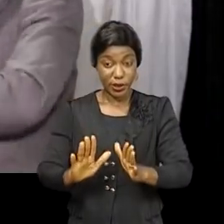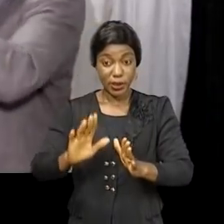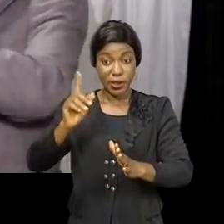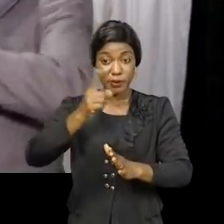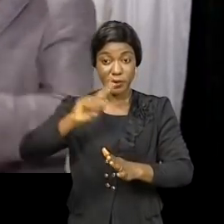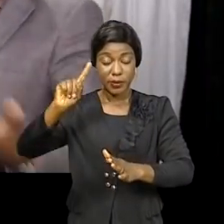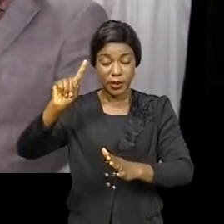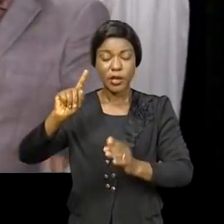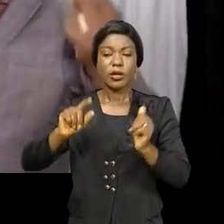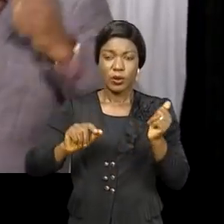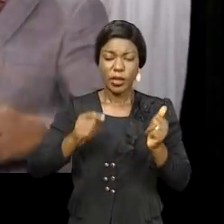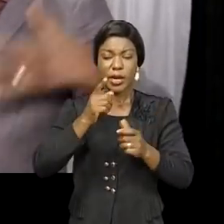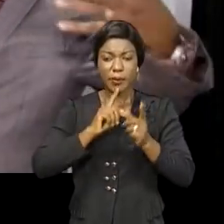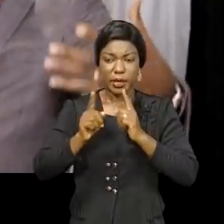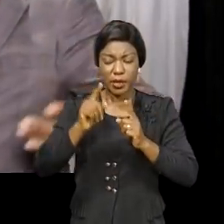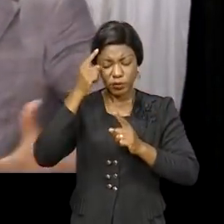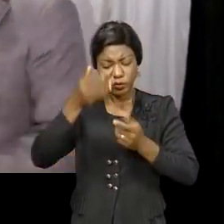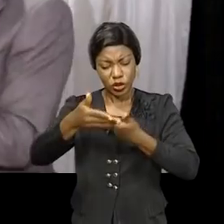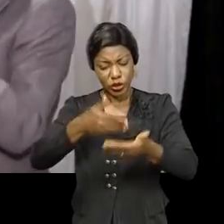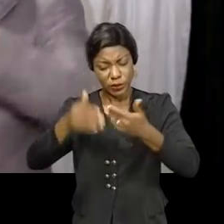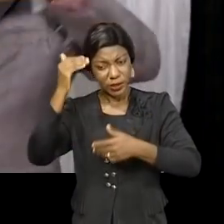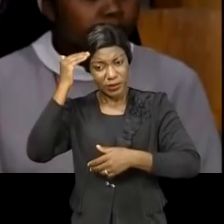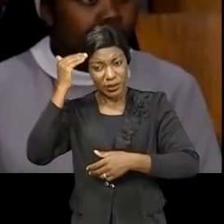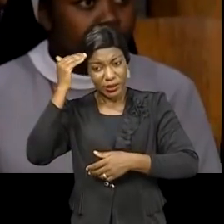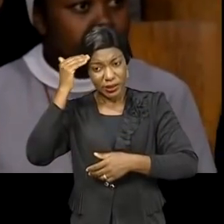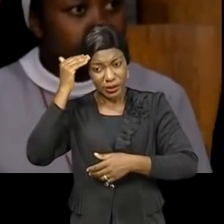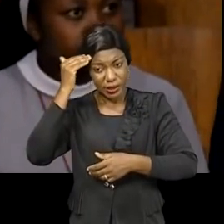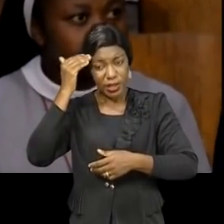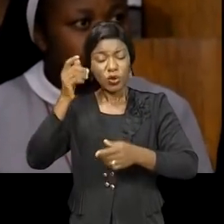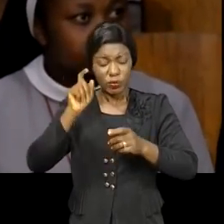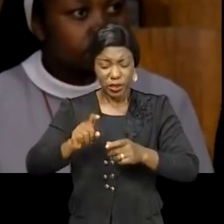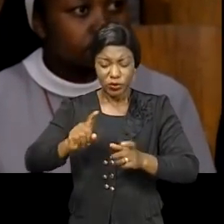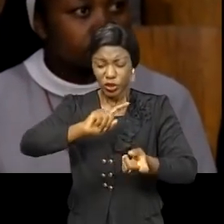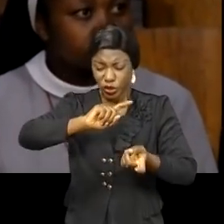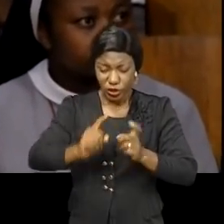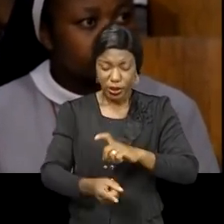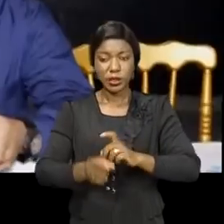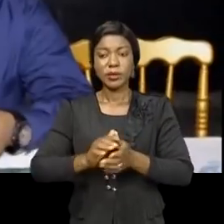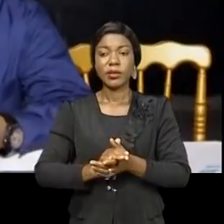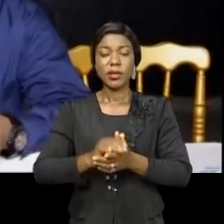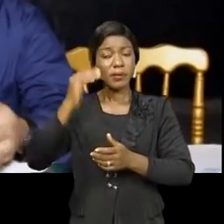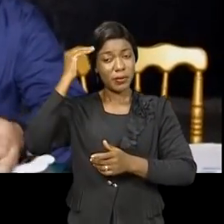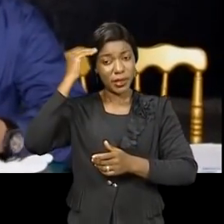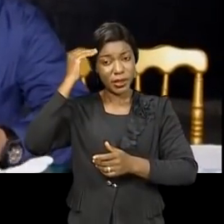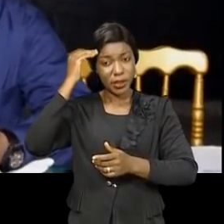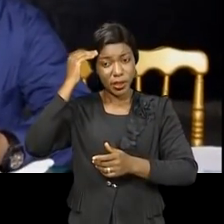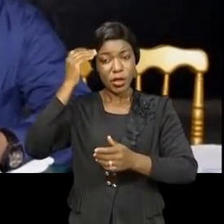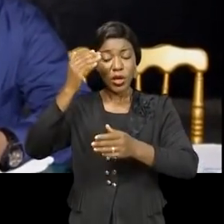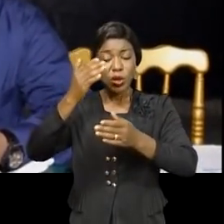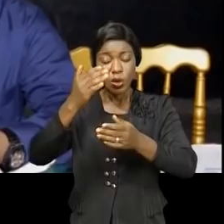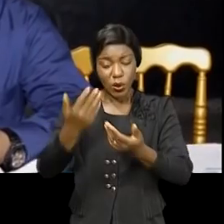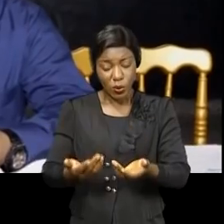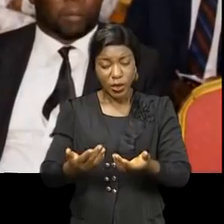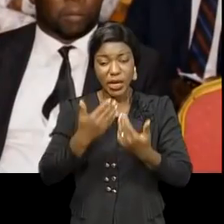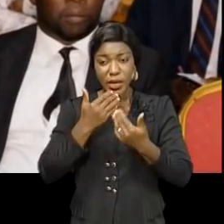intervenant, s'est penché sur les changements de mentalité, un atout pour le développement de la Mongala. Déconstruisons les concepts,